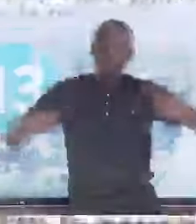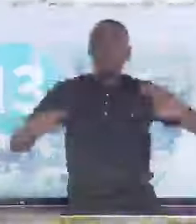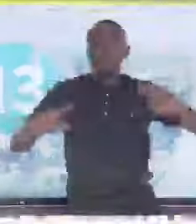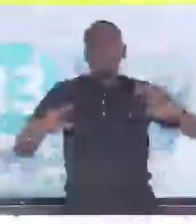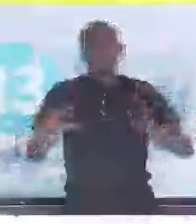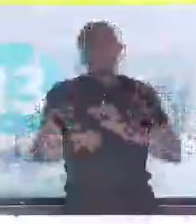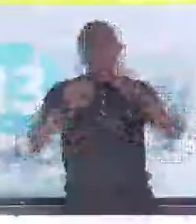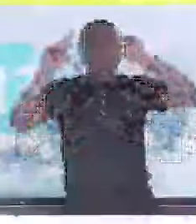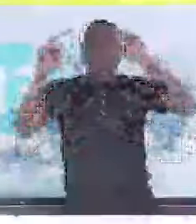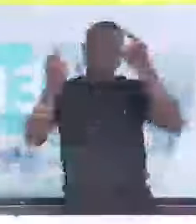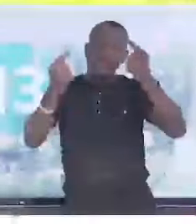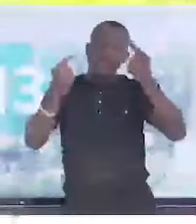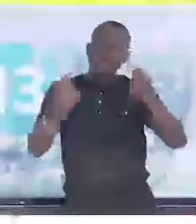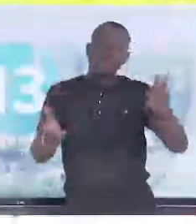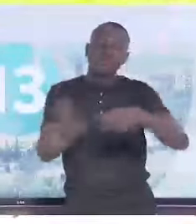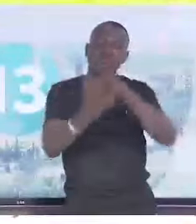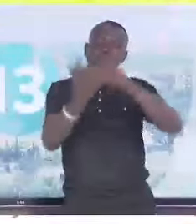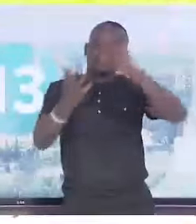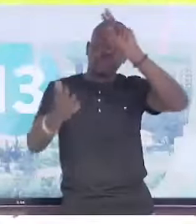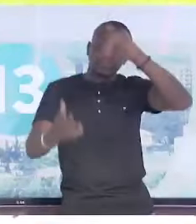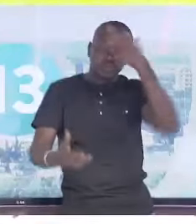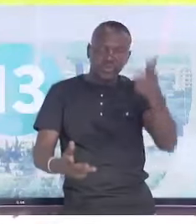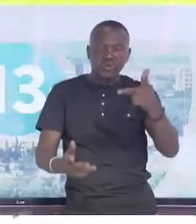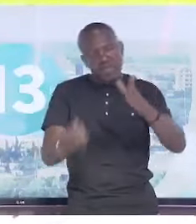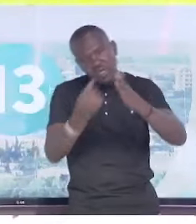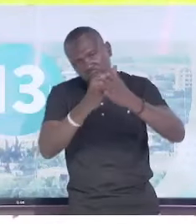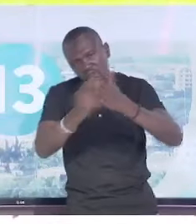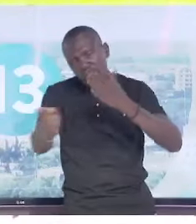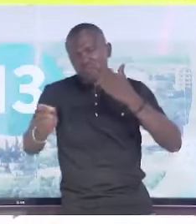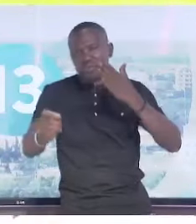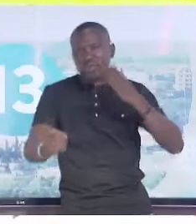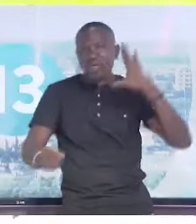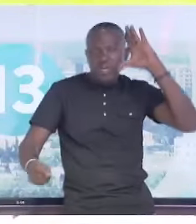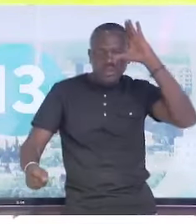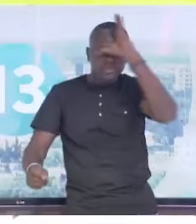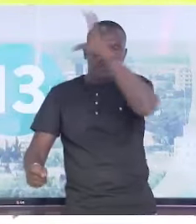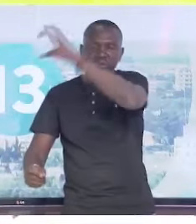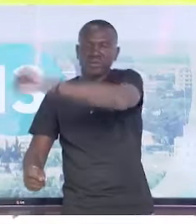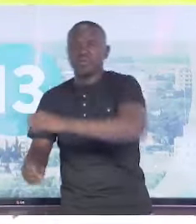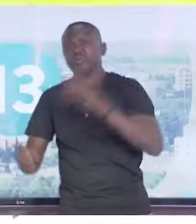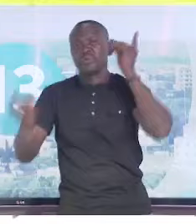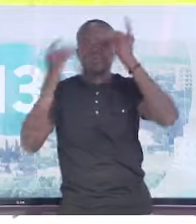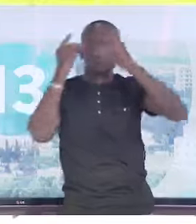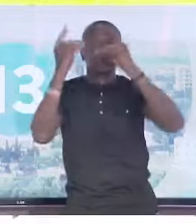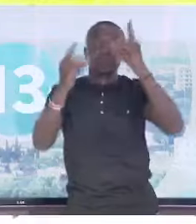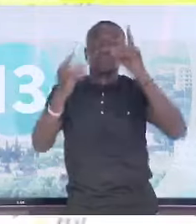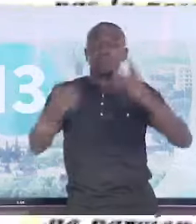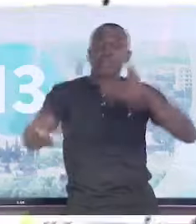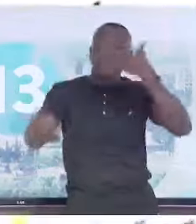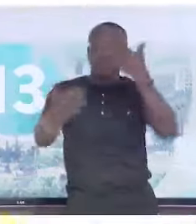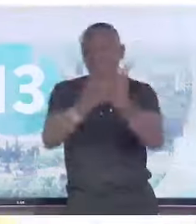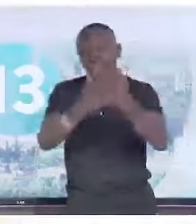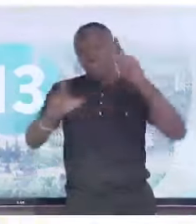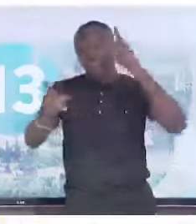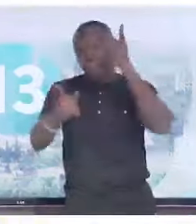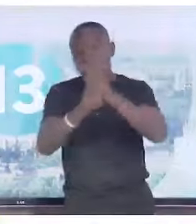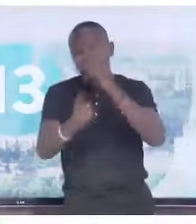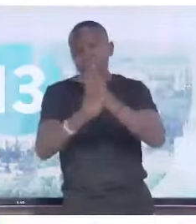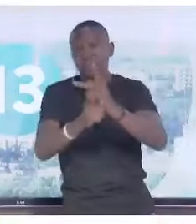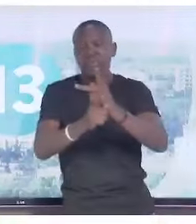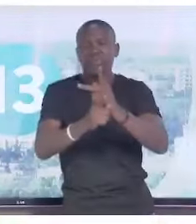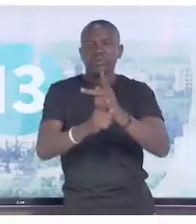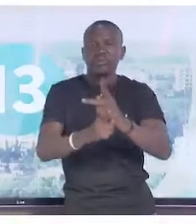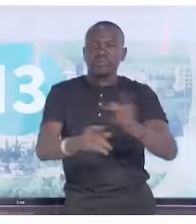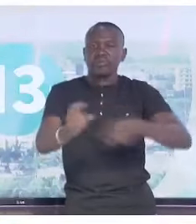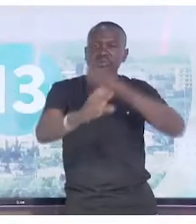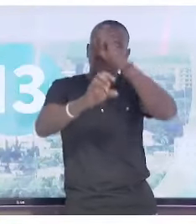braise, le quotidien des 1200 logements écrit que les chances de voir ce dialogue aboutir à un consensus sont minces car il se tient sur fond de